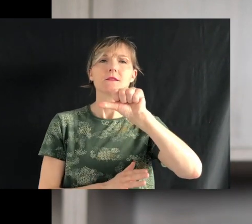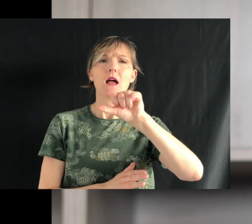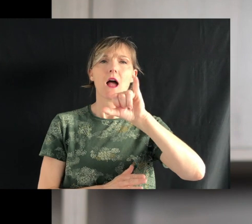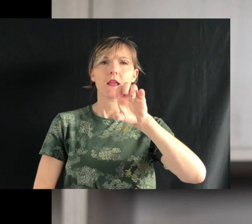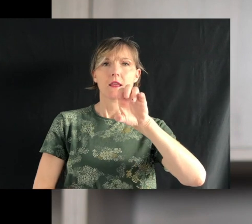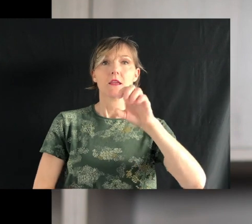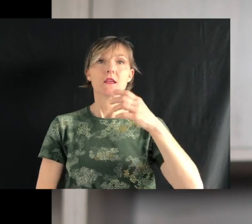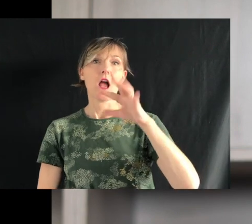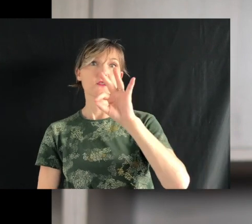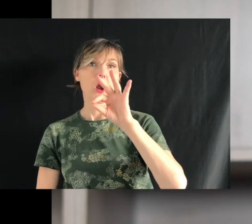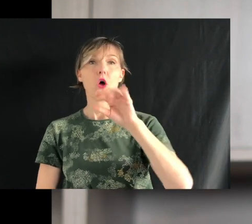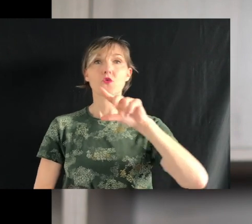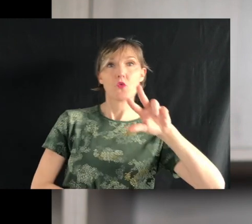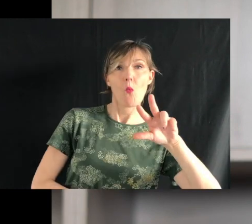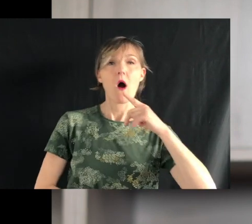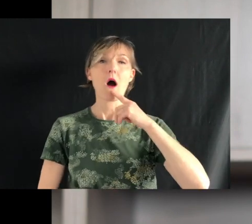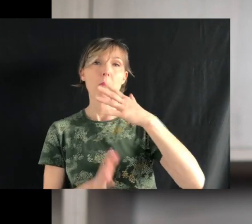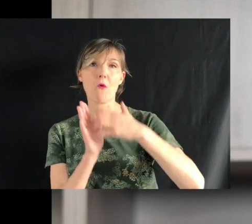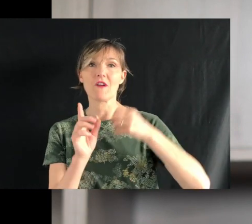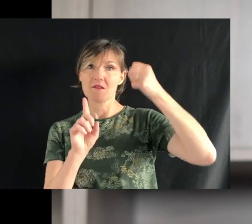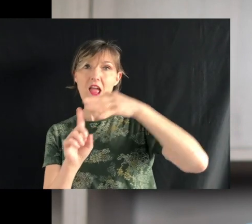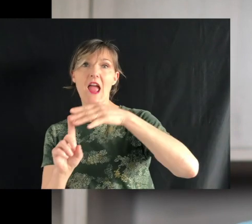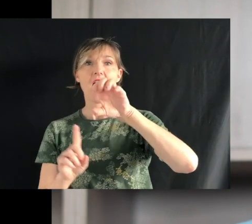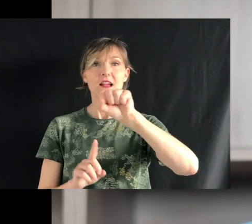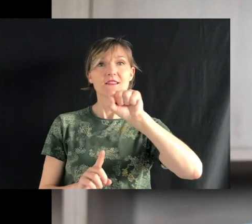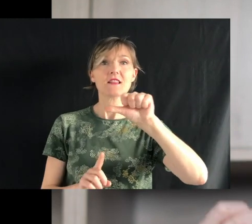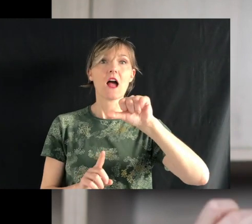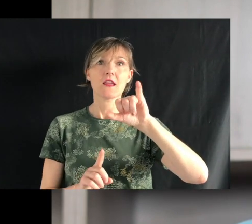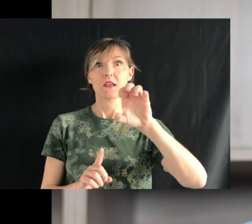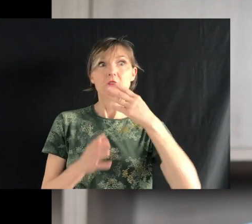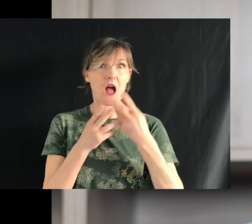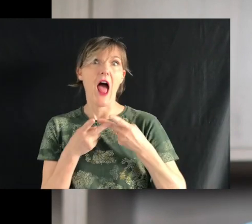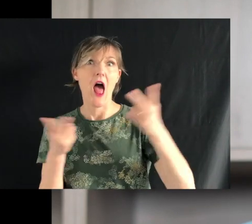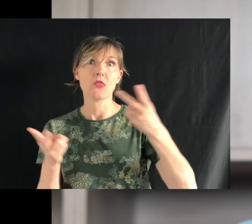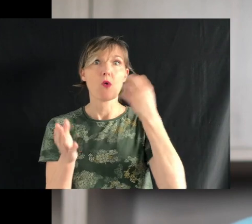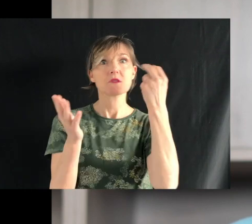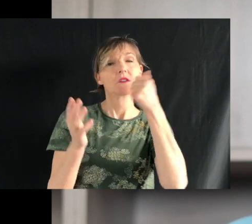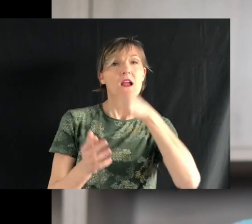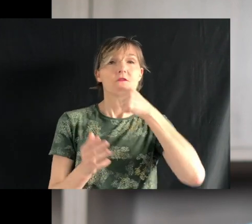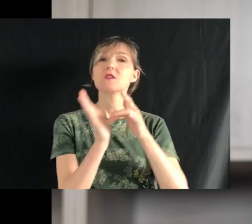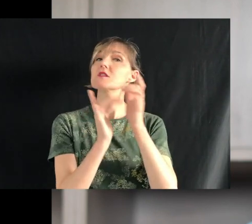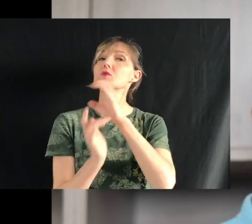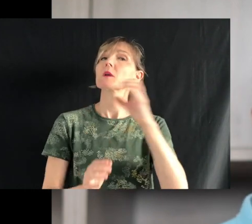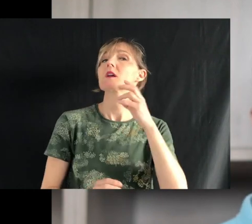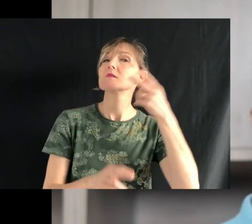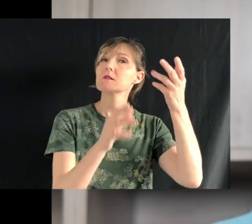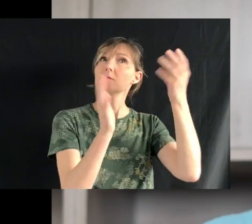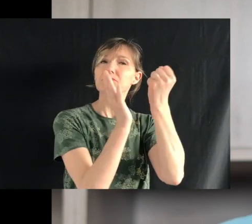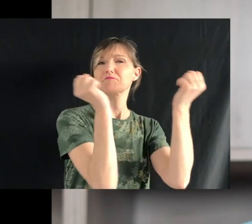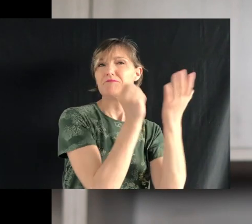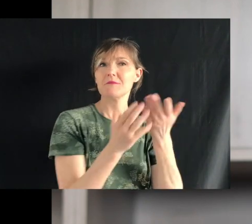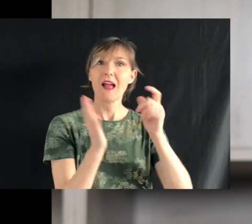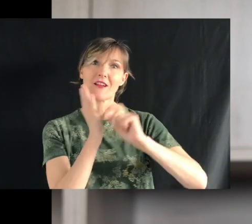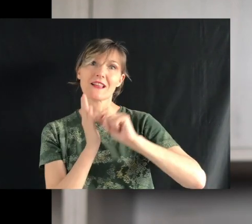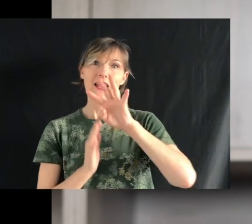53 du prophète Ésaïe annonce le sacrifice de Christ à la croix ? Et que dit le verset 4 ? En